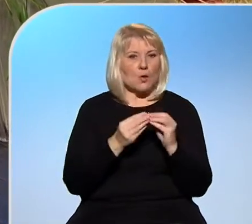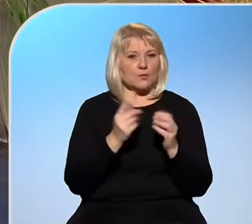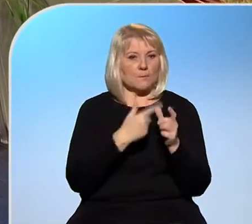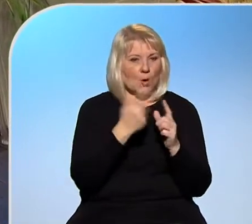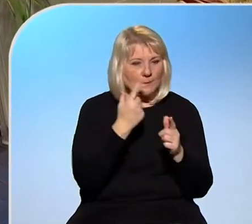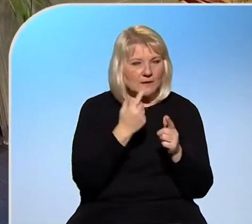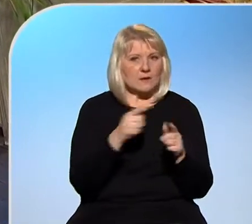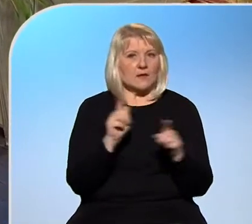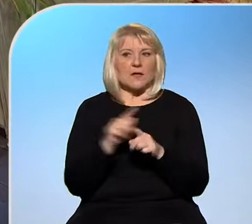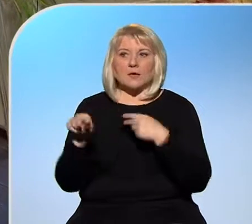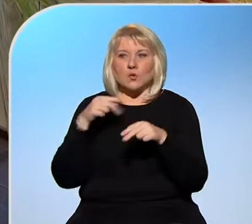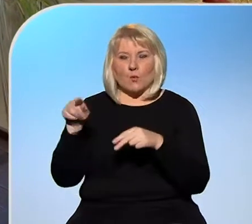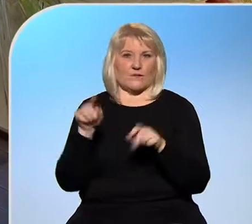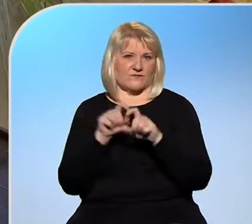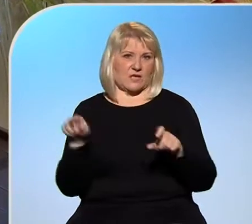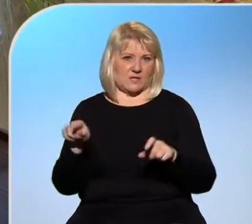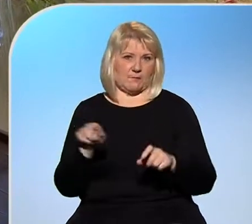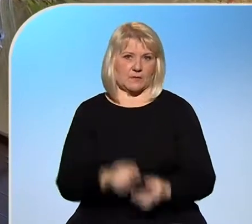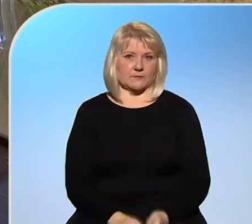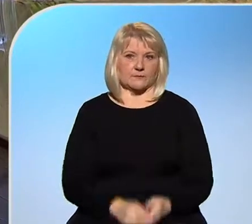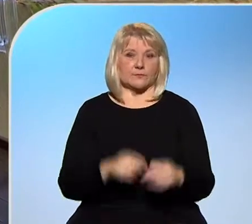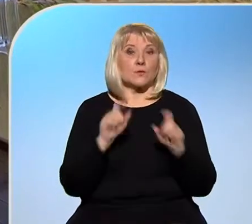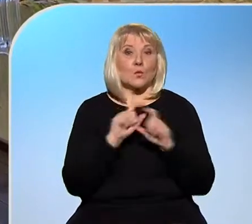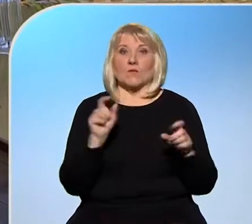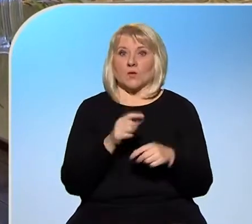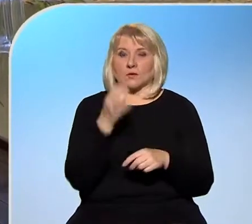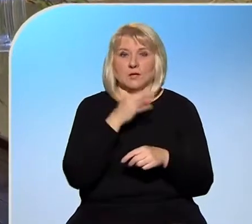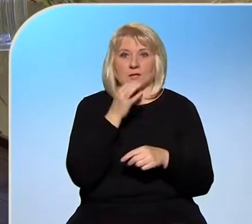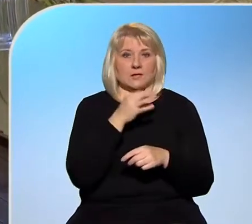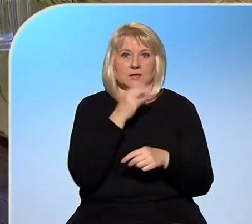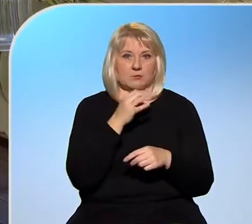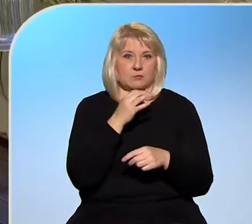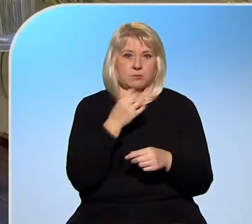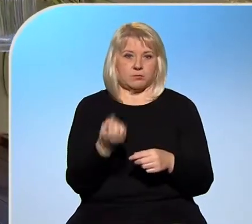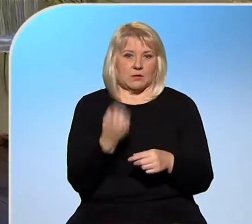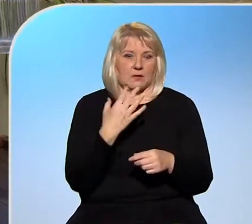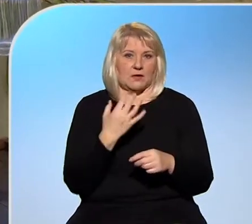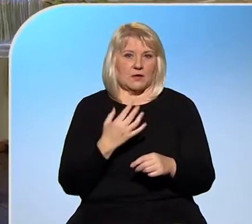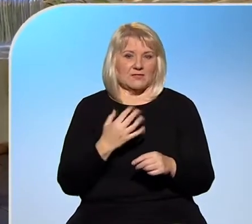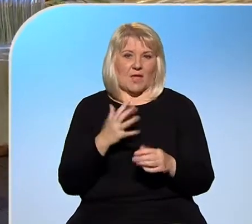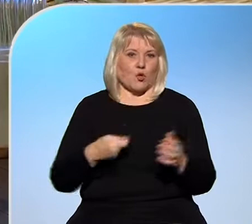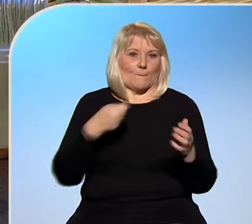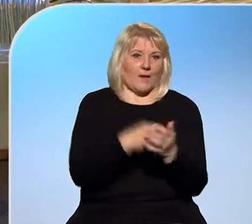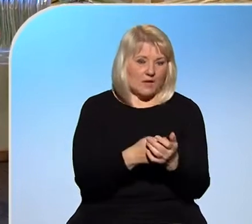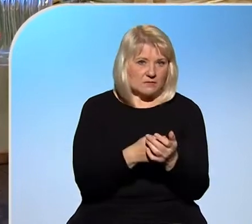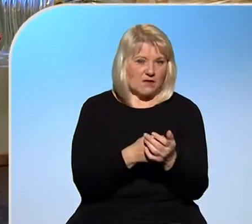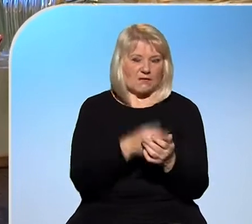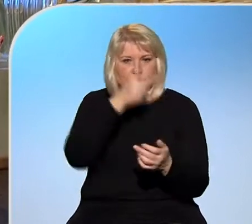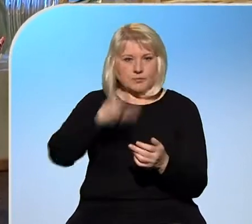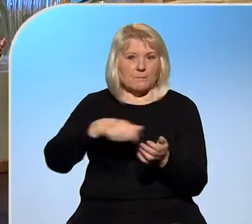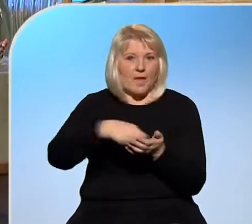uvěstili, že ta možnost tam existuje. Protože když ten nedoplatek, který pravděpodobně přijde, řešit nebudeme, tak co se může stát?